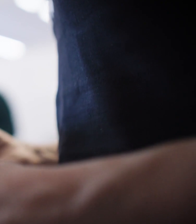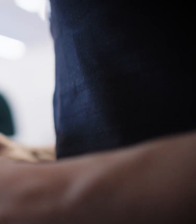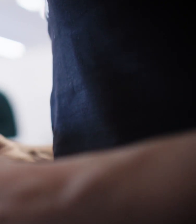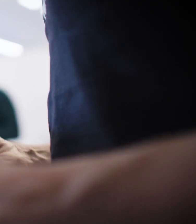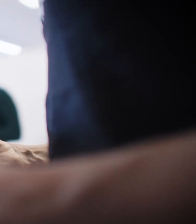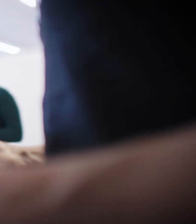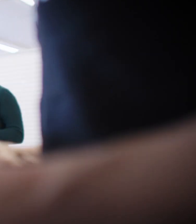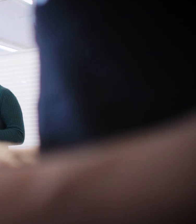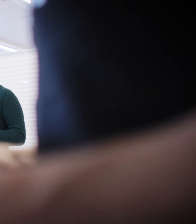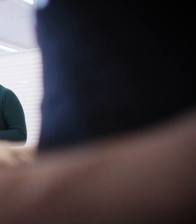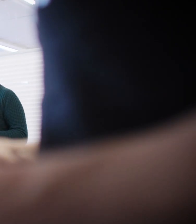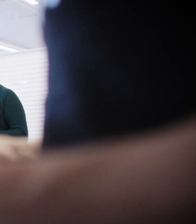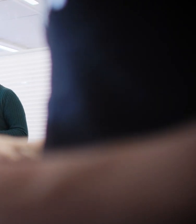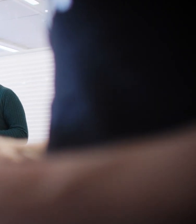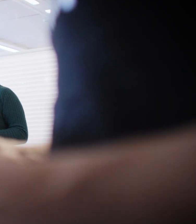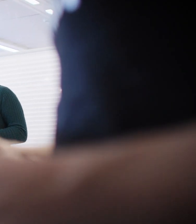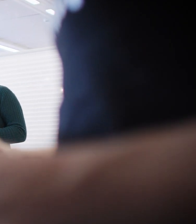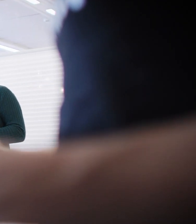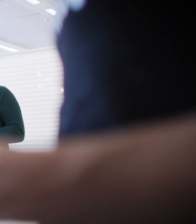De eldre synger fra sangbøkene